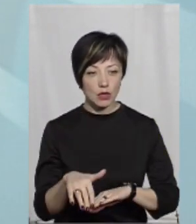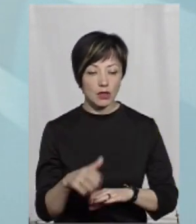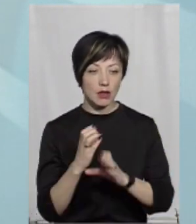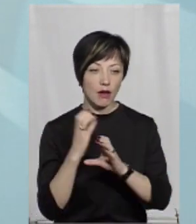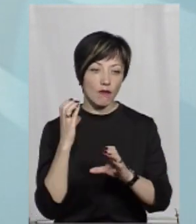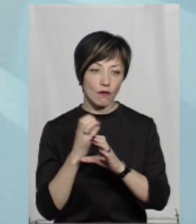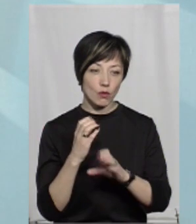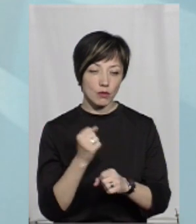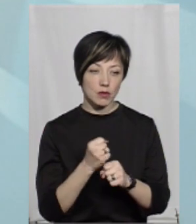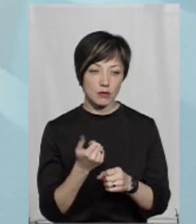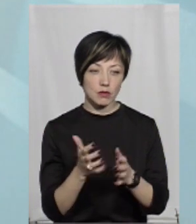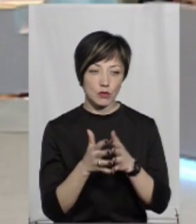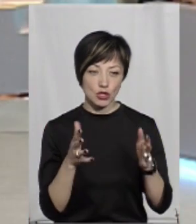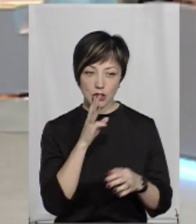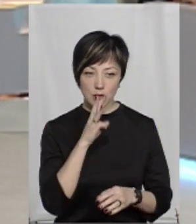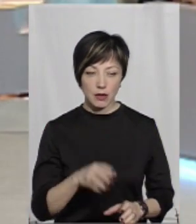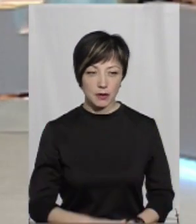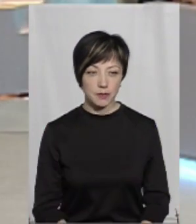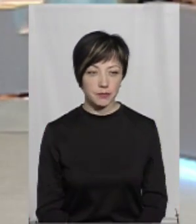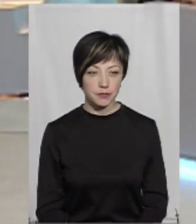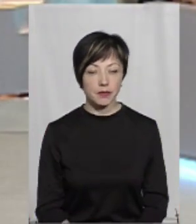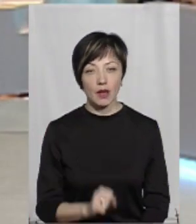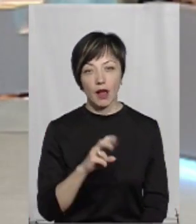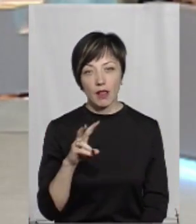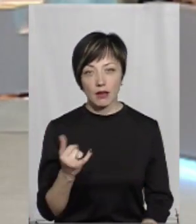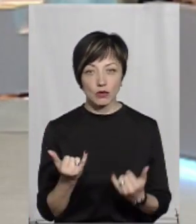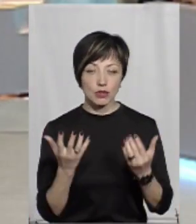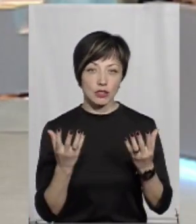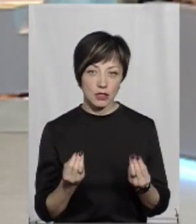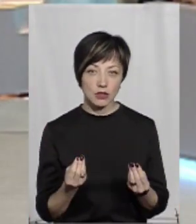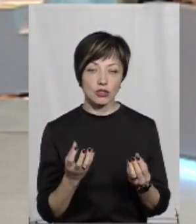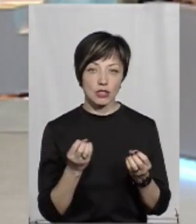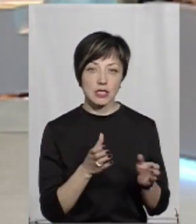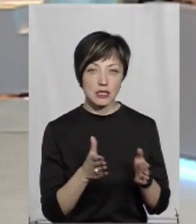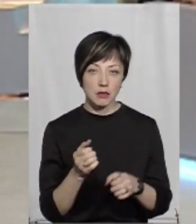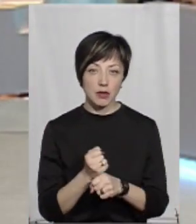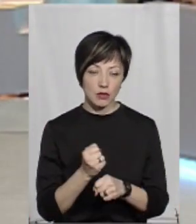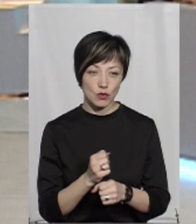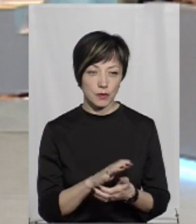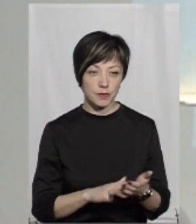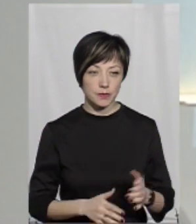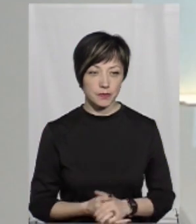на форі влаштовуються, де більше заробітного платного. Але на сьогодні ще система працює.